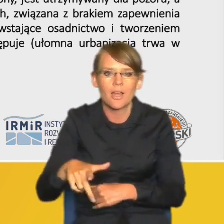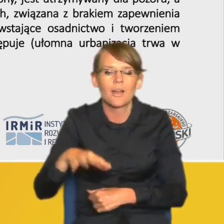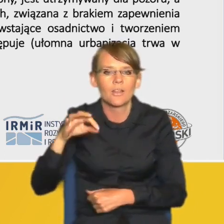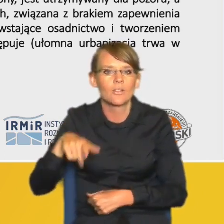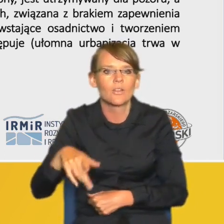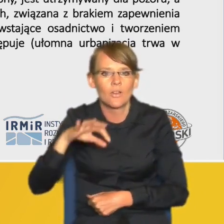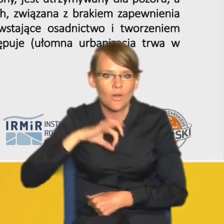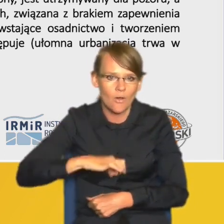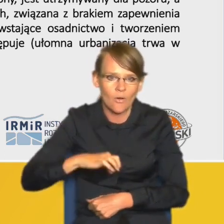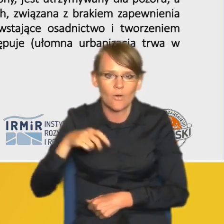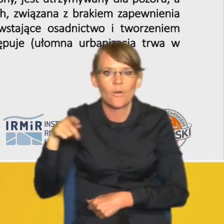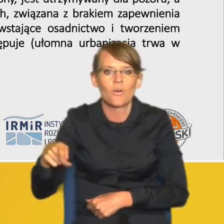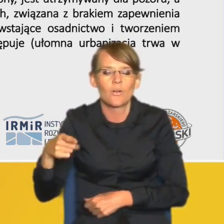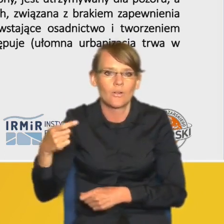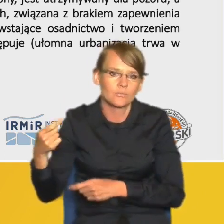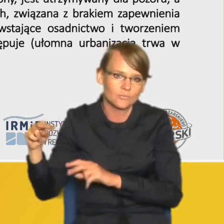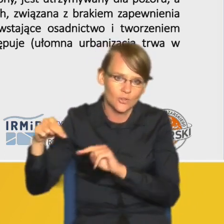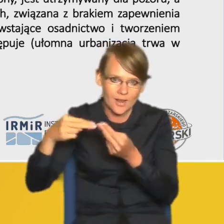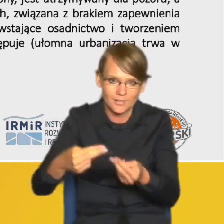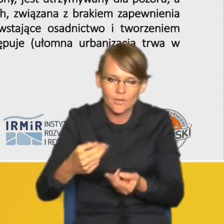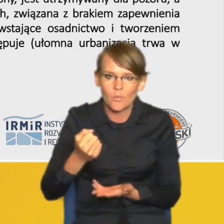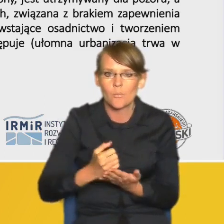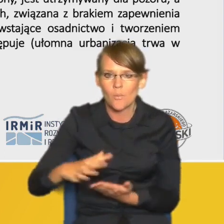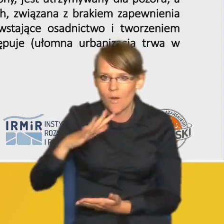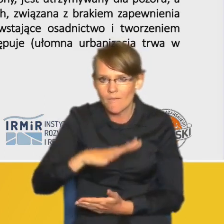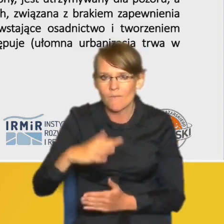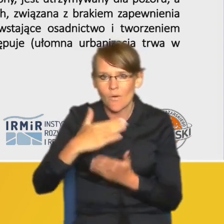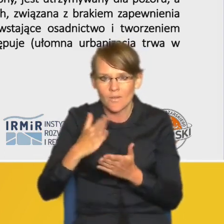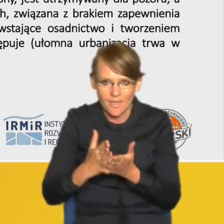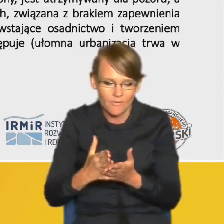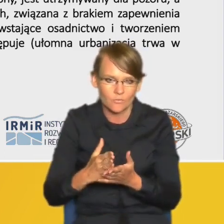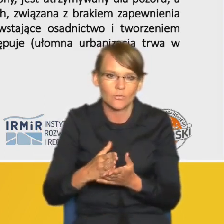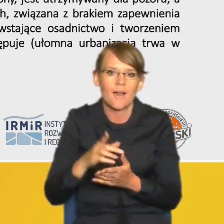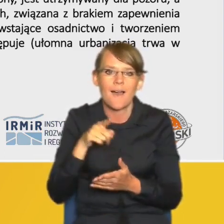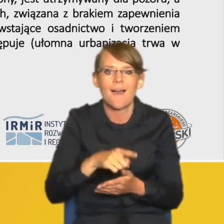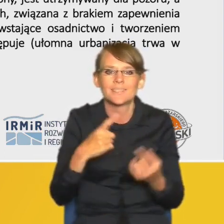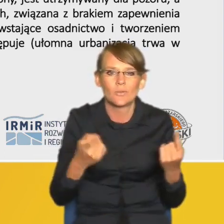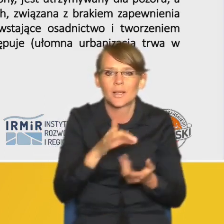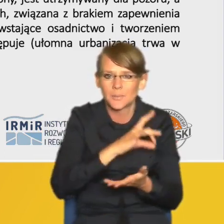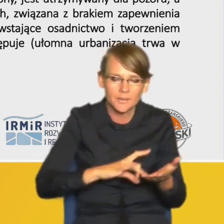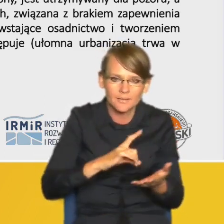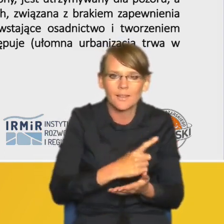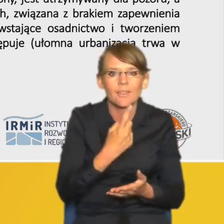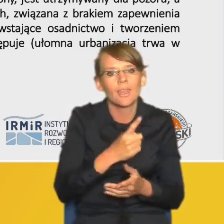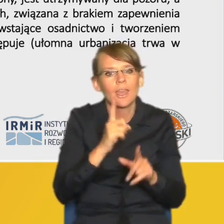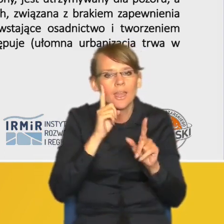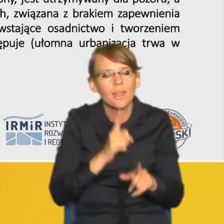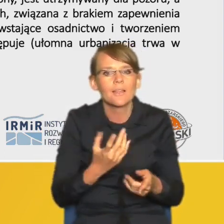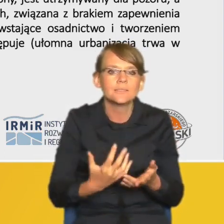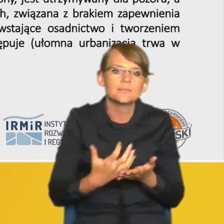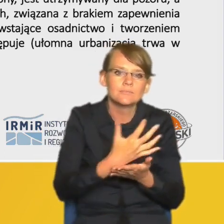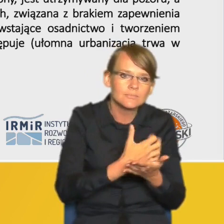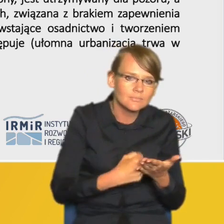transferowymi a już w szczególności powiatów i województw natomiast w sytuacji gmin tutaj jedynymi realnymi dochodami są